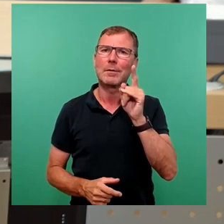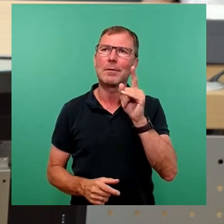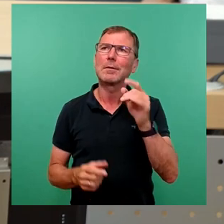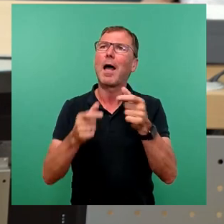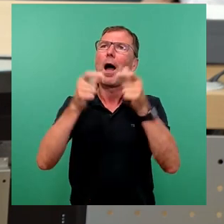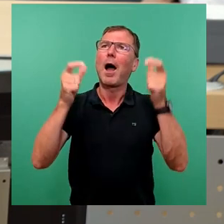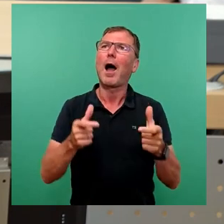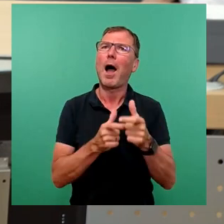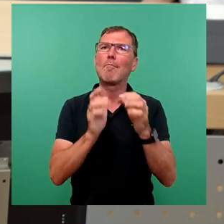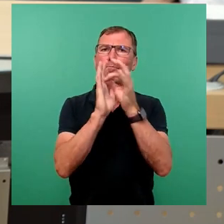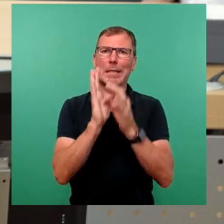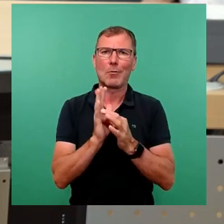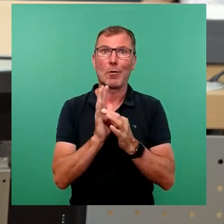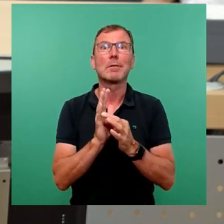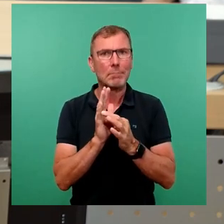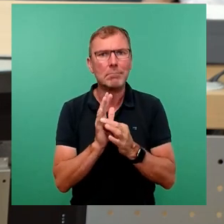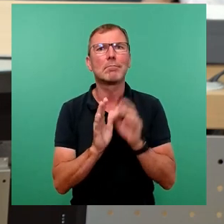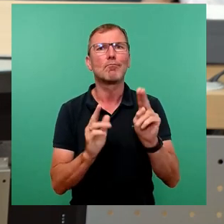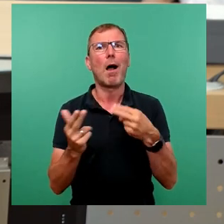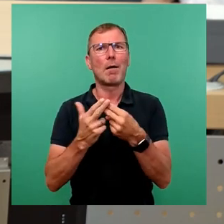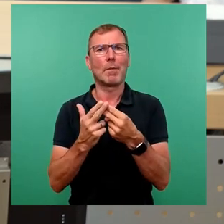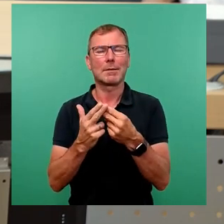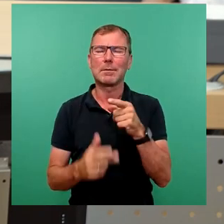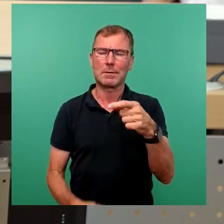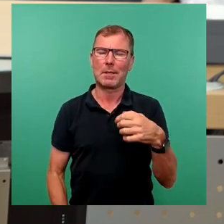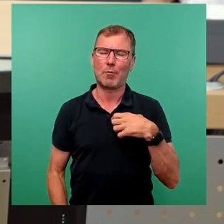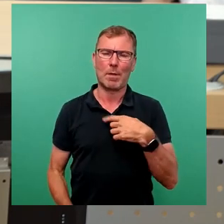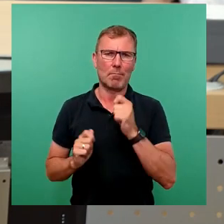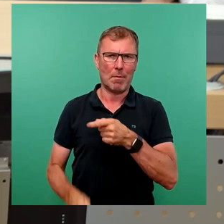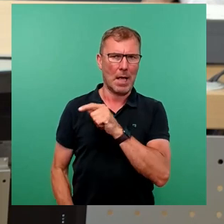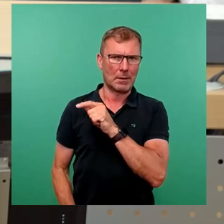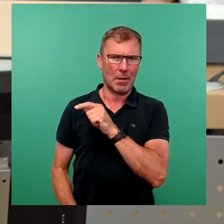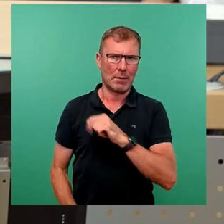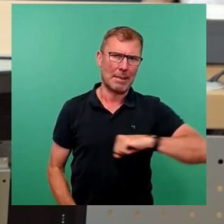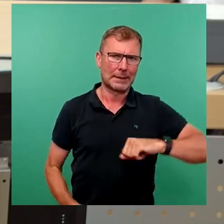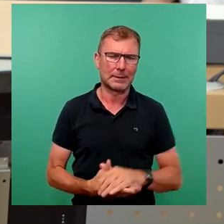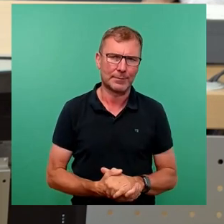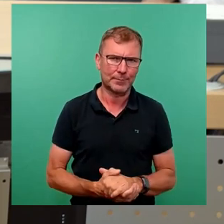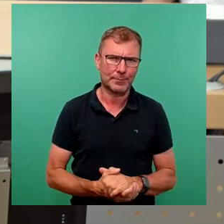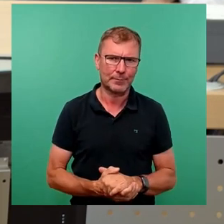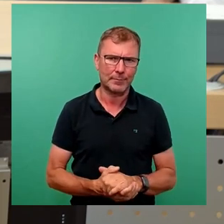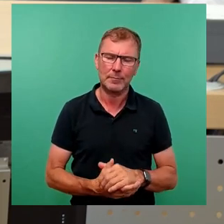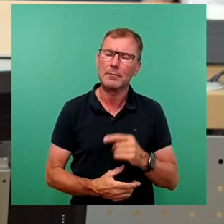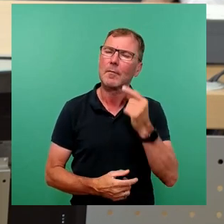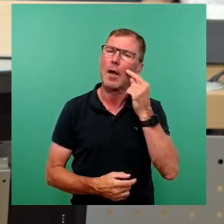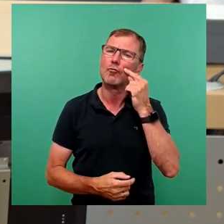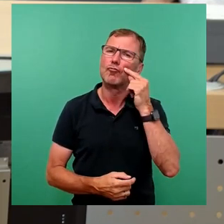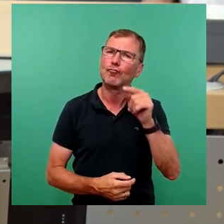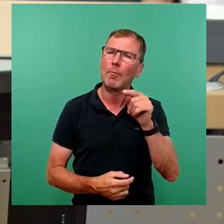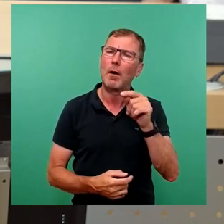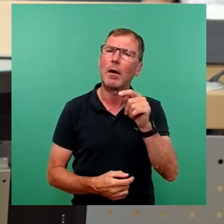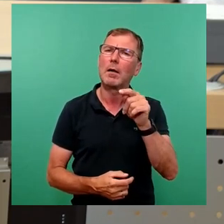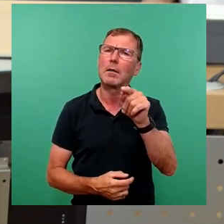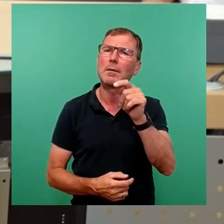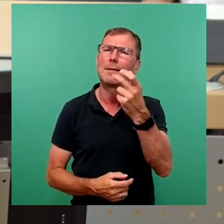Und genau das ist das Problem bei diesem Antrag. Blicken wir einmal 30 Jahre